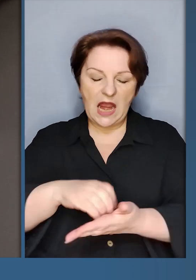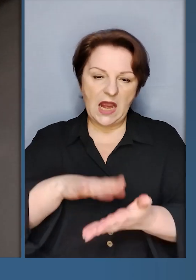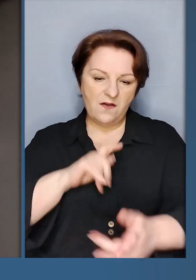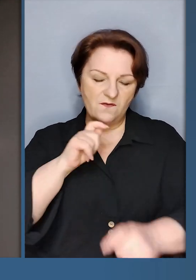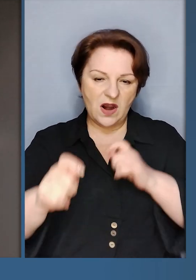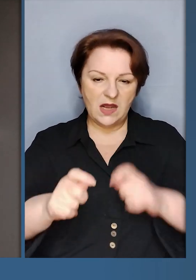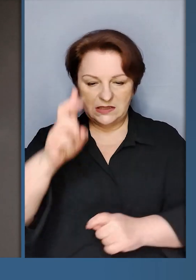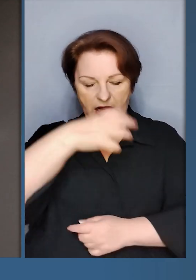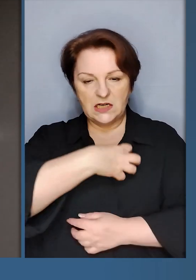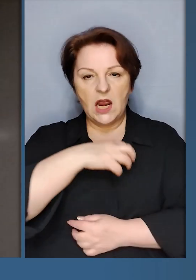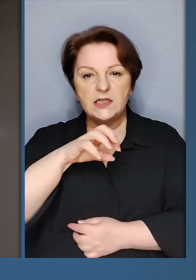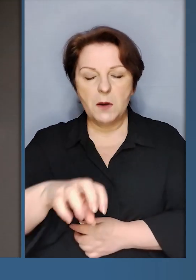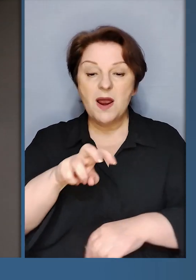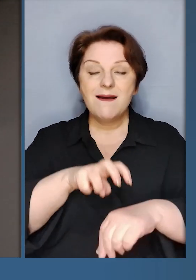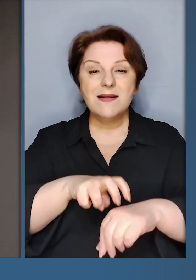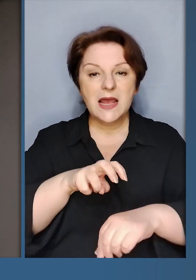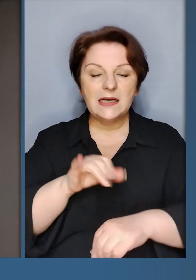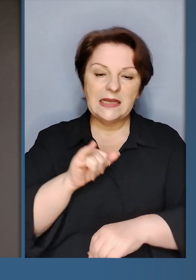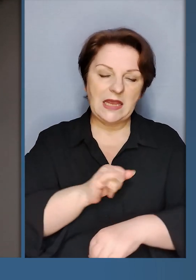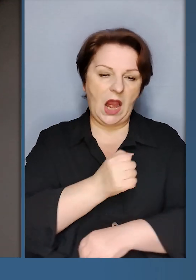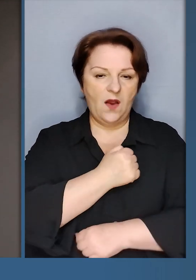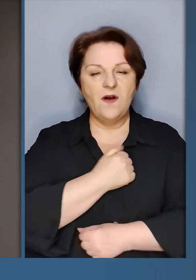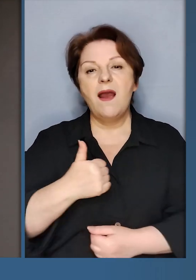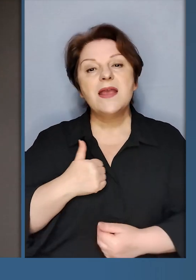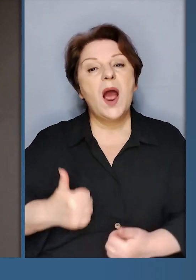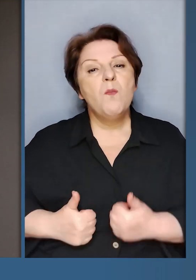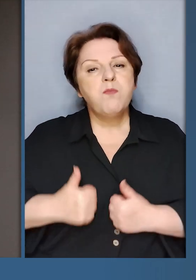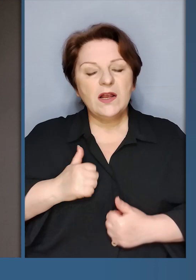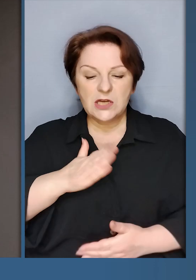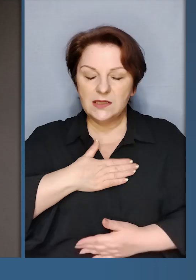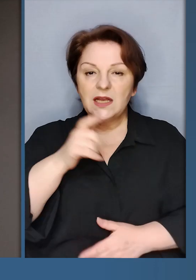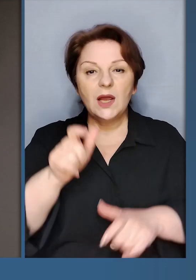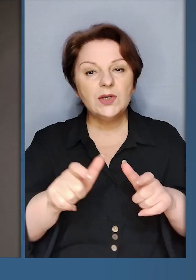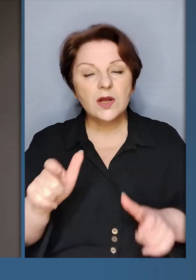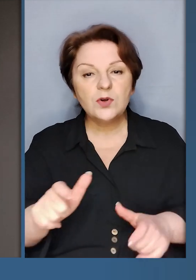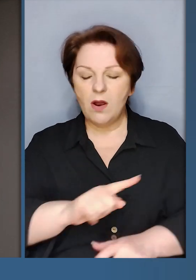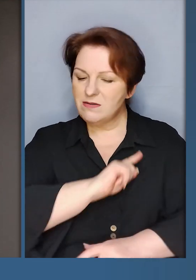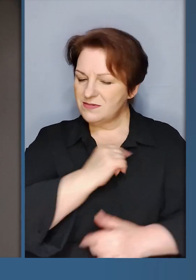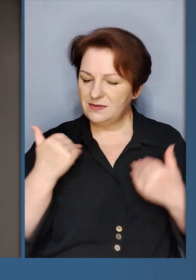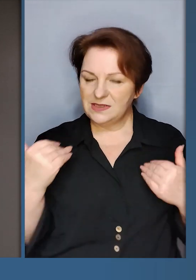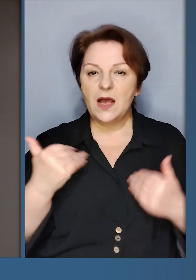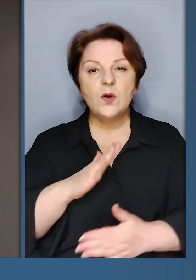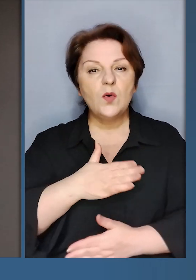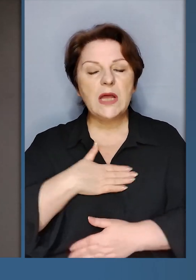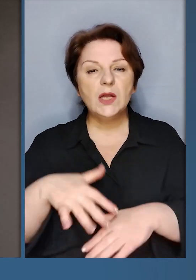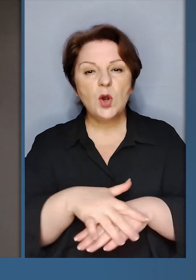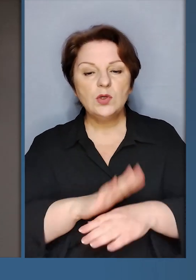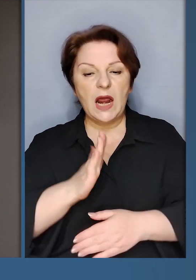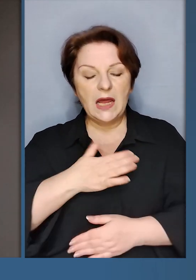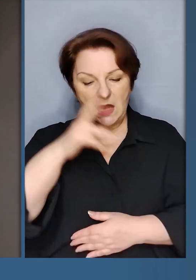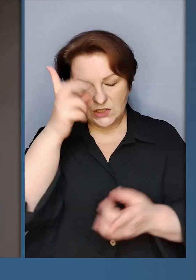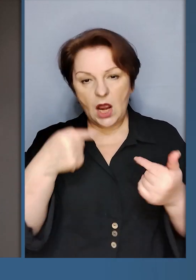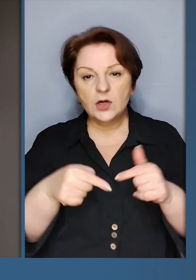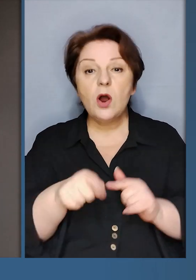після поранень. Відзначив державними наворотами лікарів і воїнів. Я пишаюся нашими людьми, силою